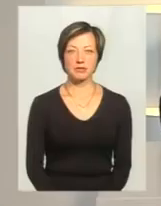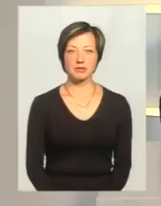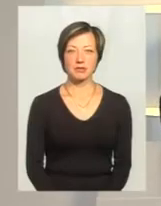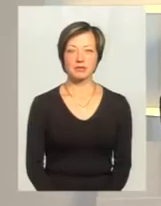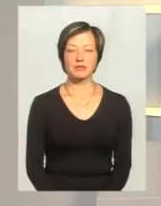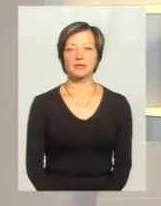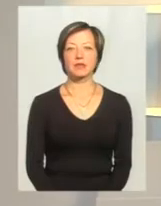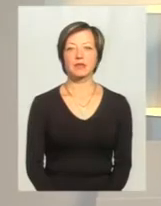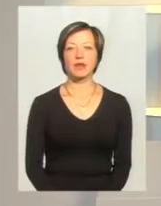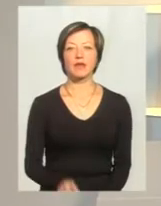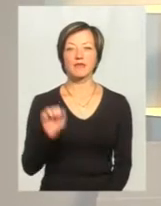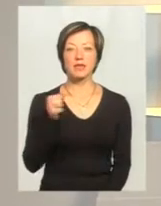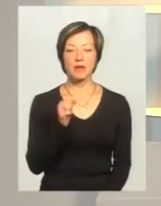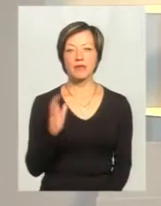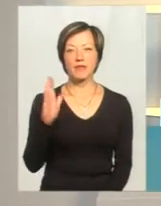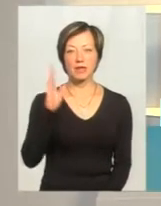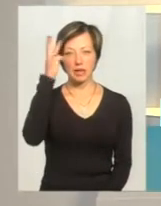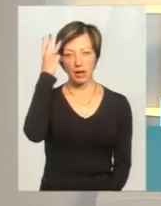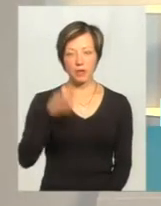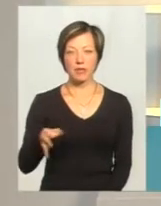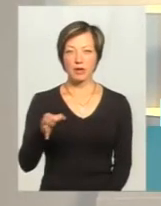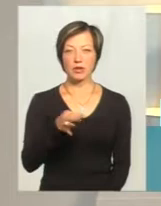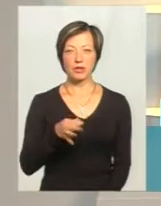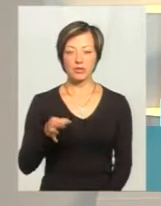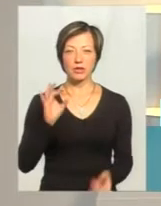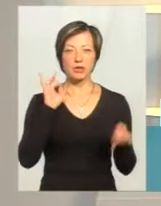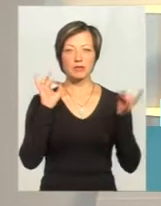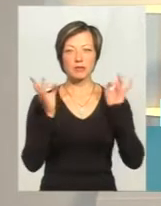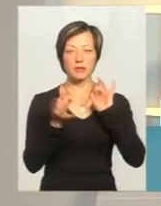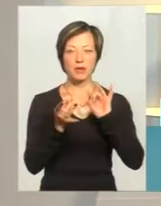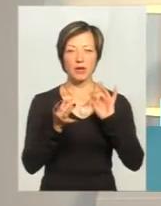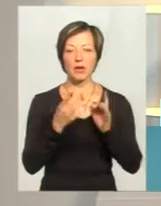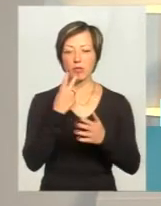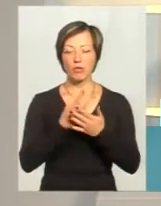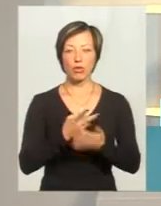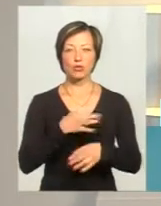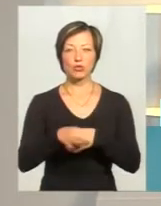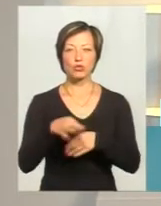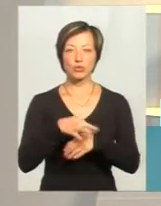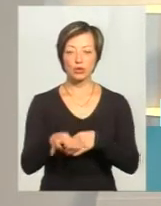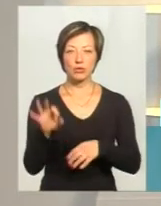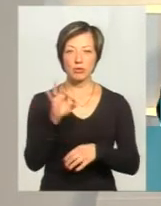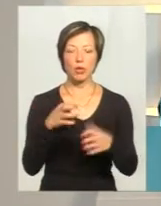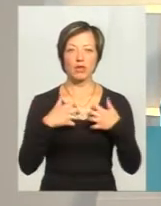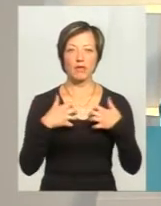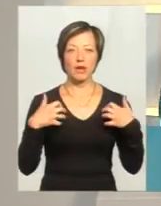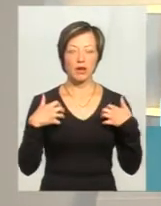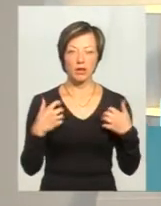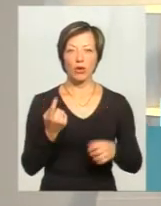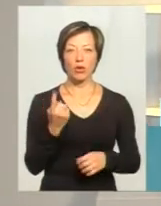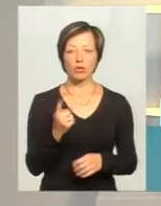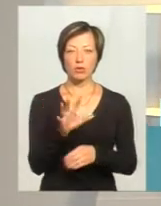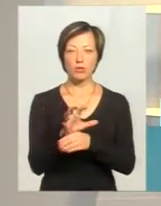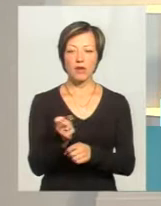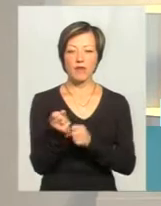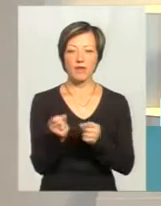У серпні і вересні на Хмельниччині набули резонансу прояви жорстокості стосовно тварин. Одного пса